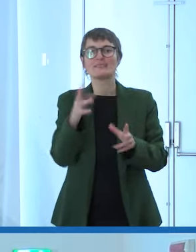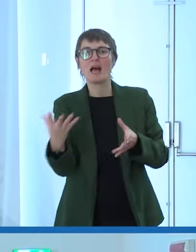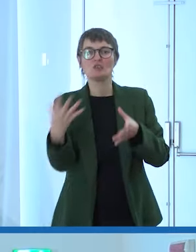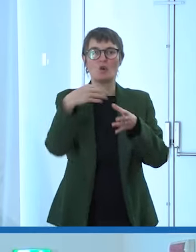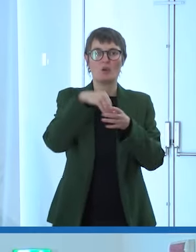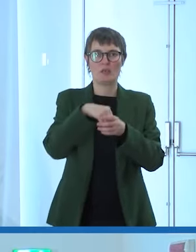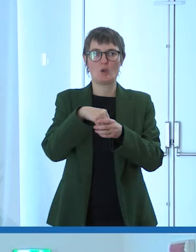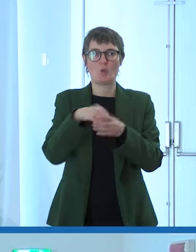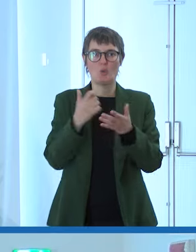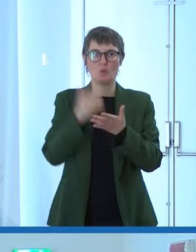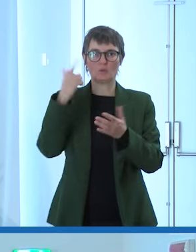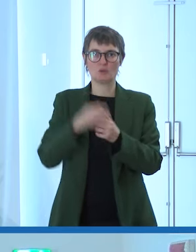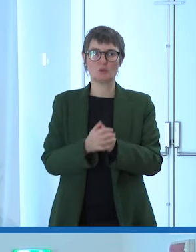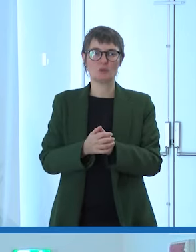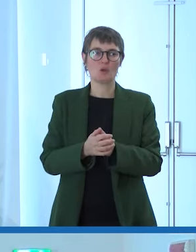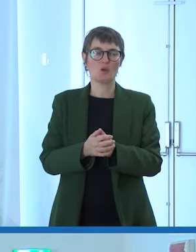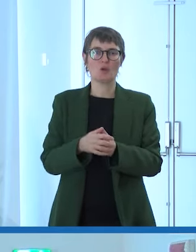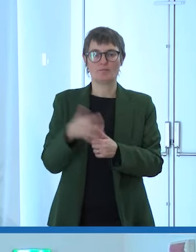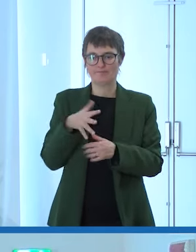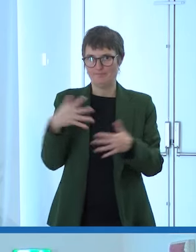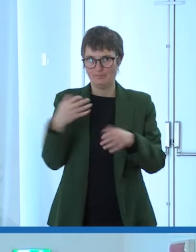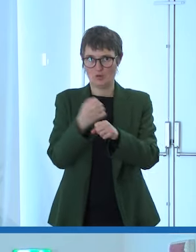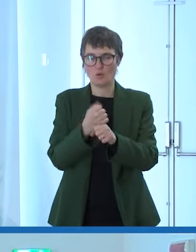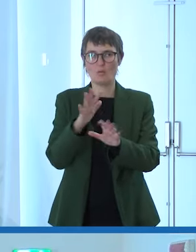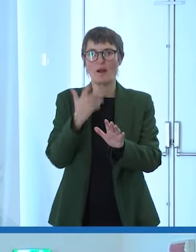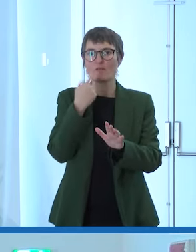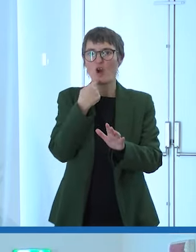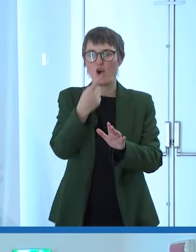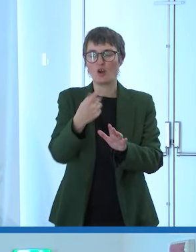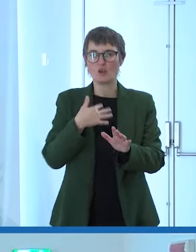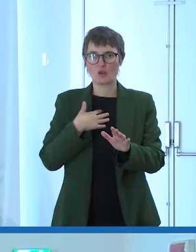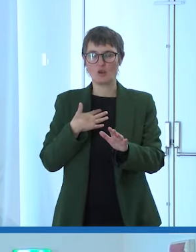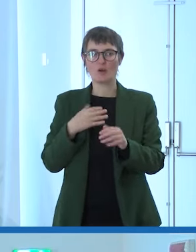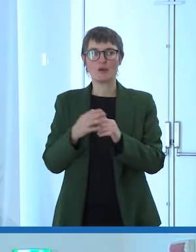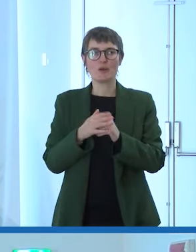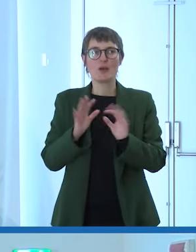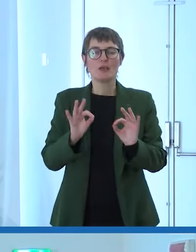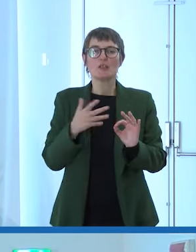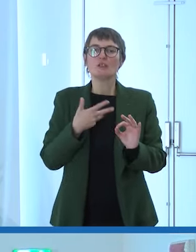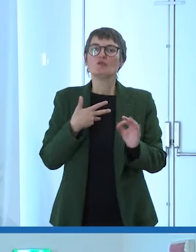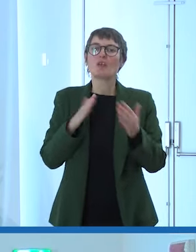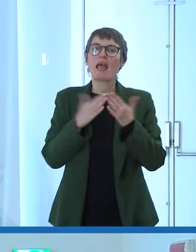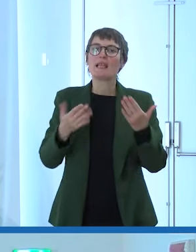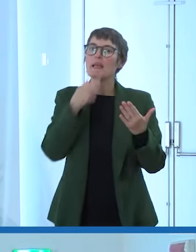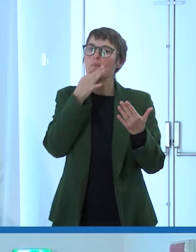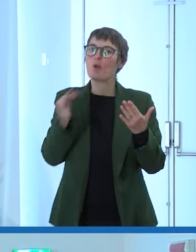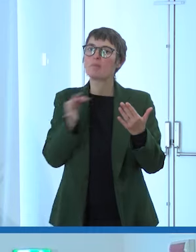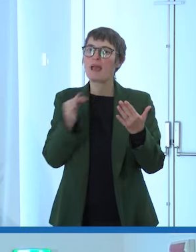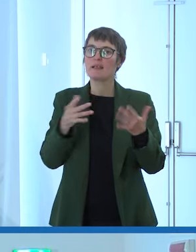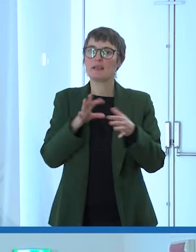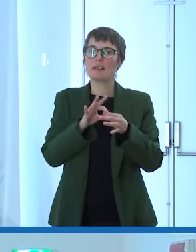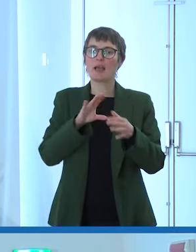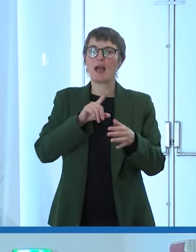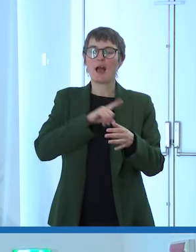che mi piacerebbe piacerebbe dire c'è un bellissimo libro di un mio amico